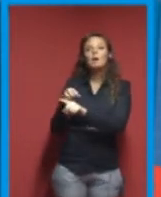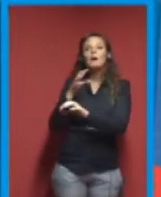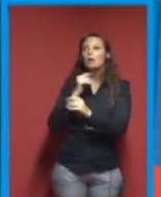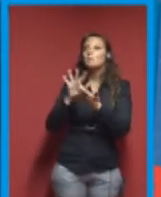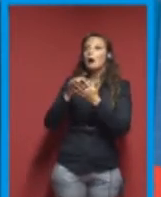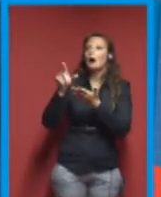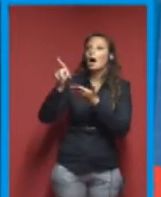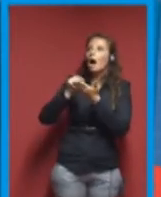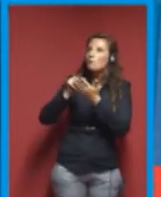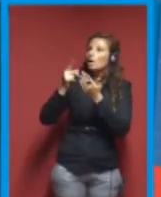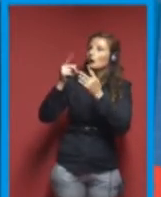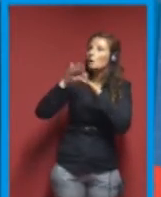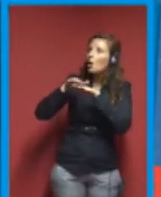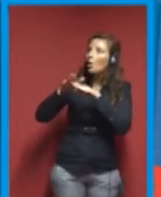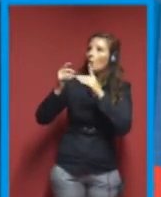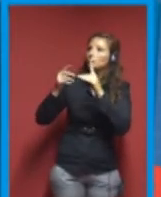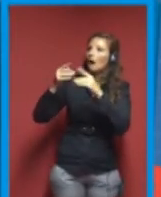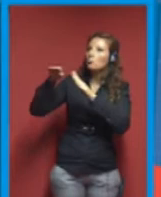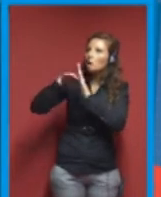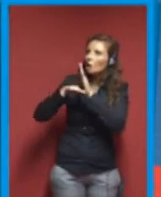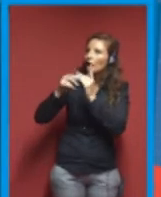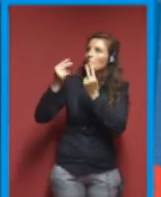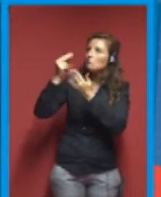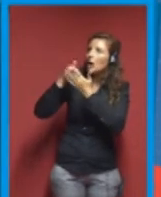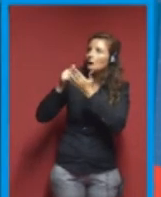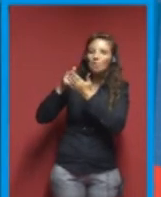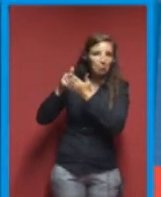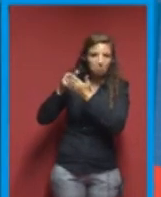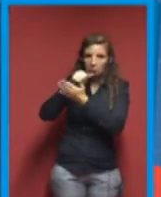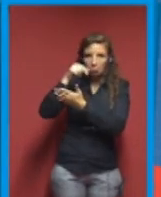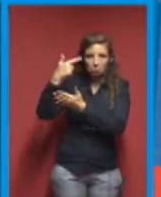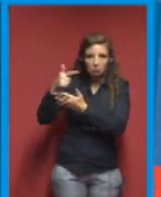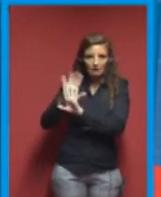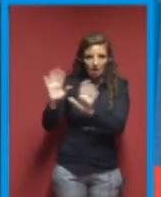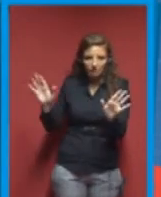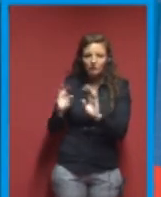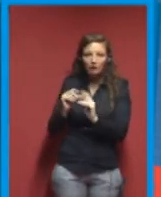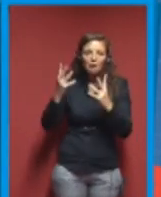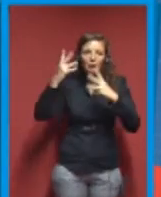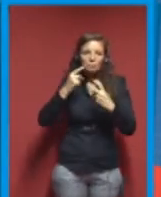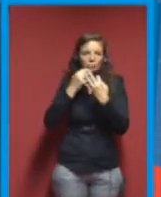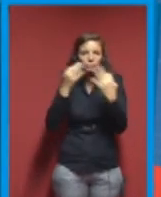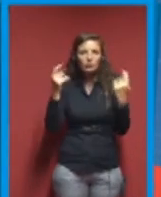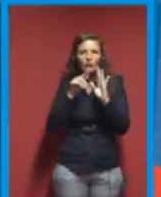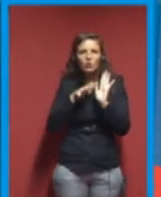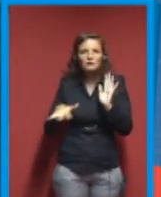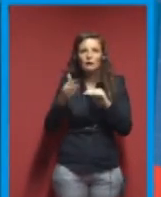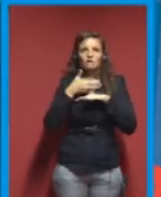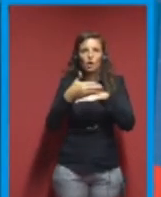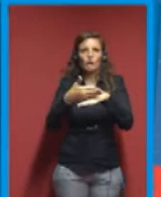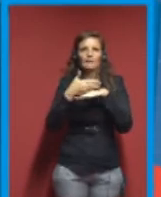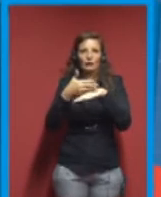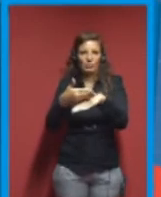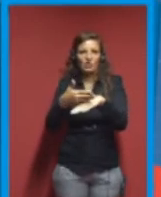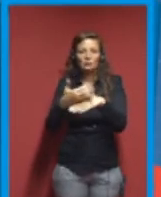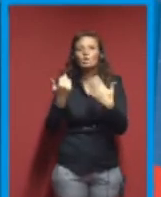applicazioni particolari o dei driver particolari. Funziona bene in uno spazio condiviso